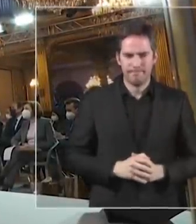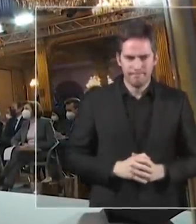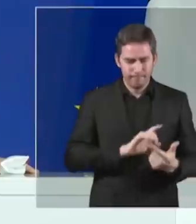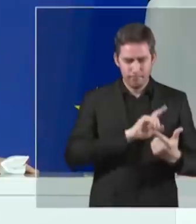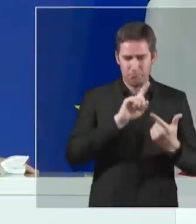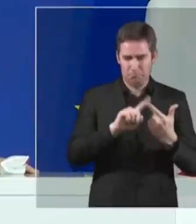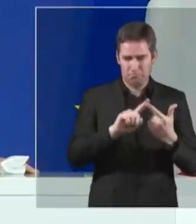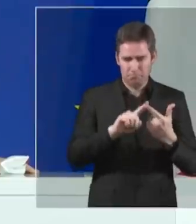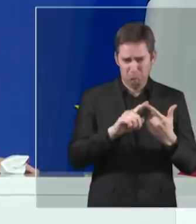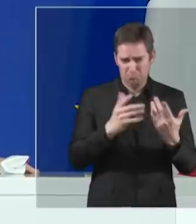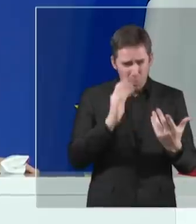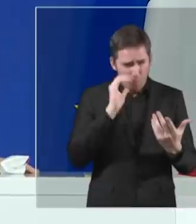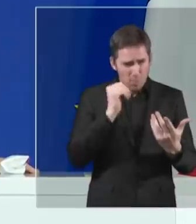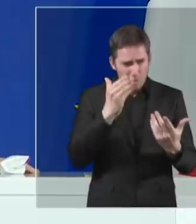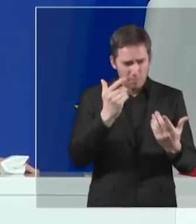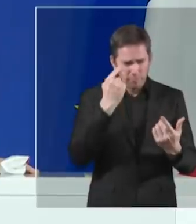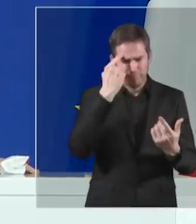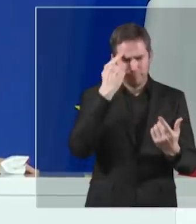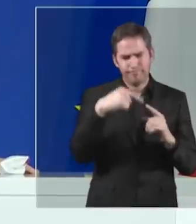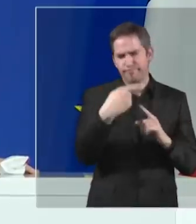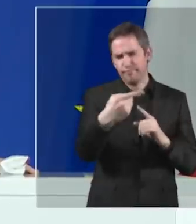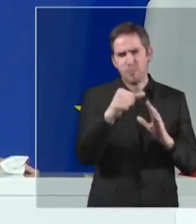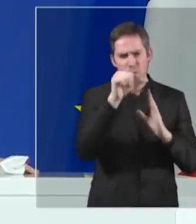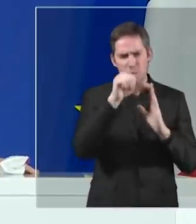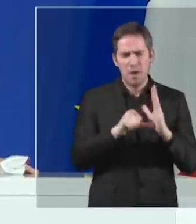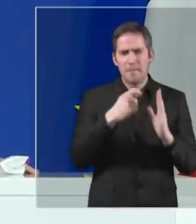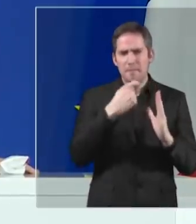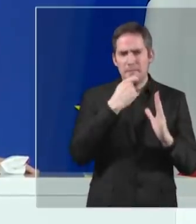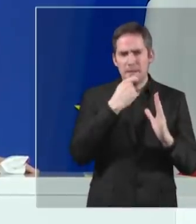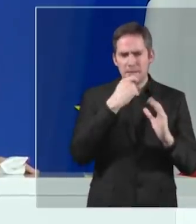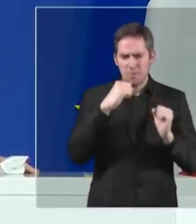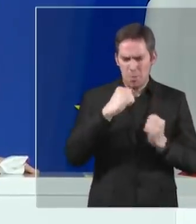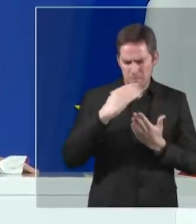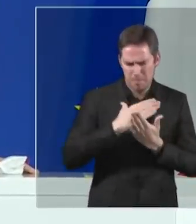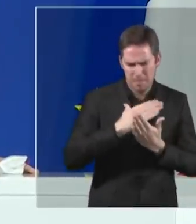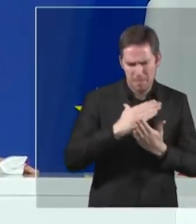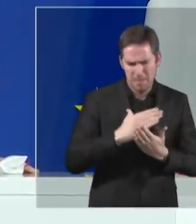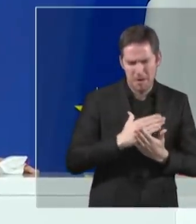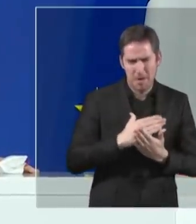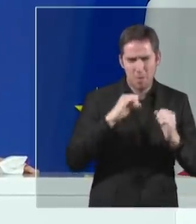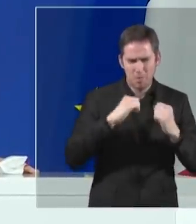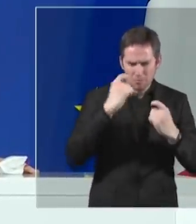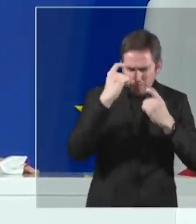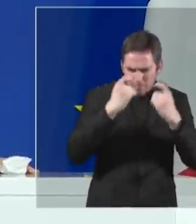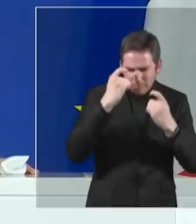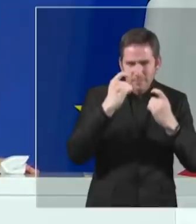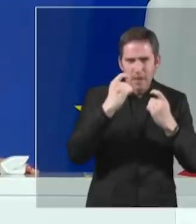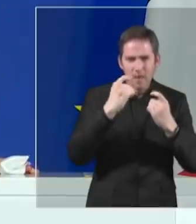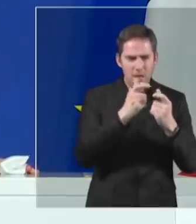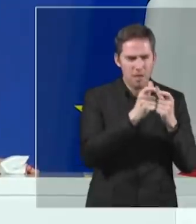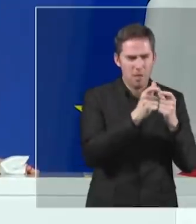commencé à préparer, mais ce sommet de mars permettra d'en parachever le travail et la cohérence, la construction de filières